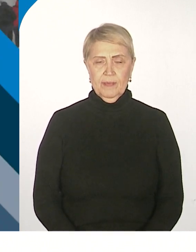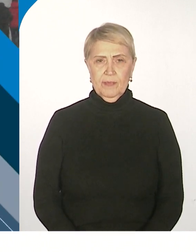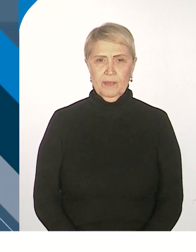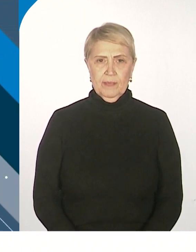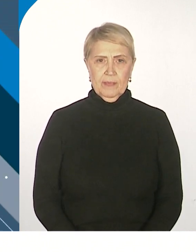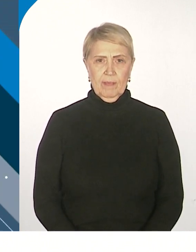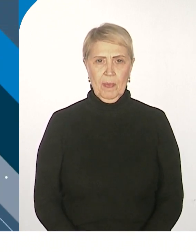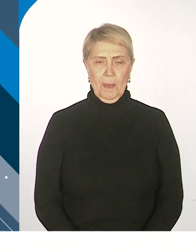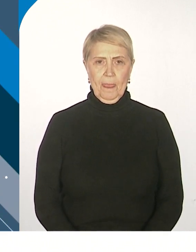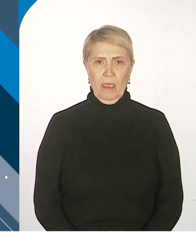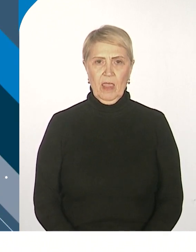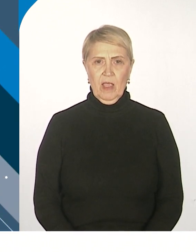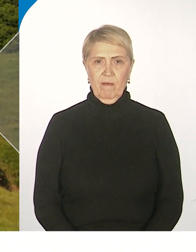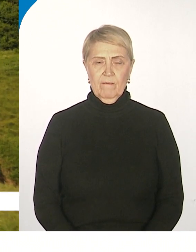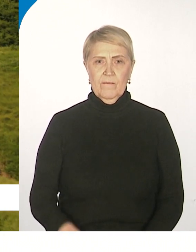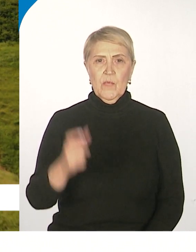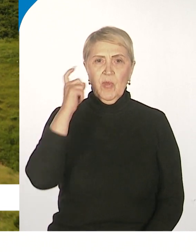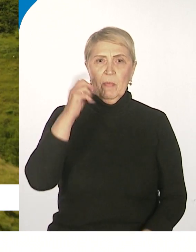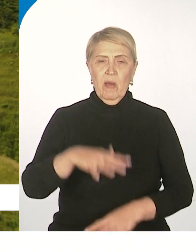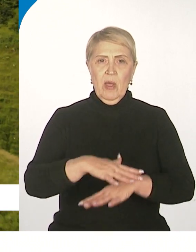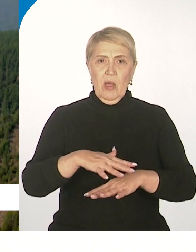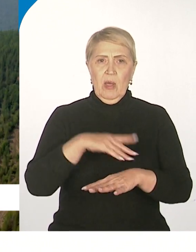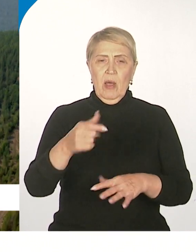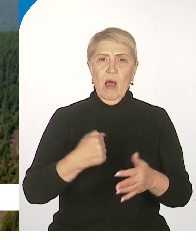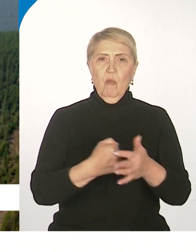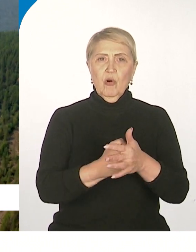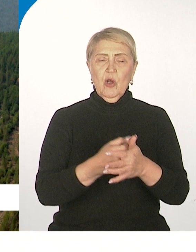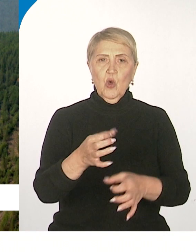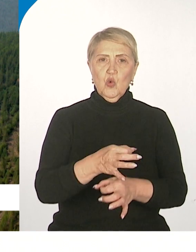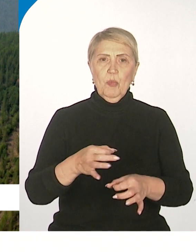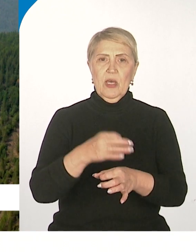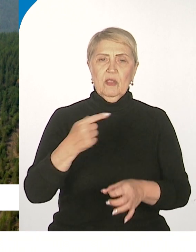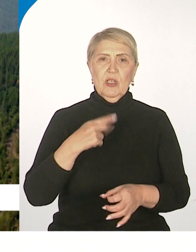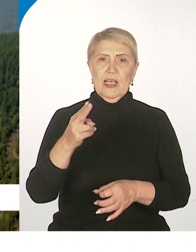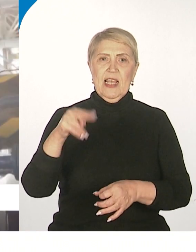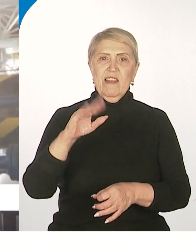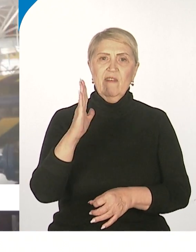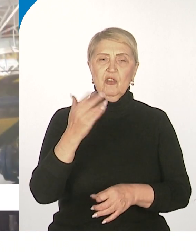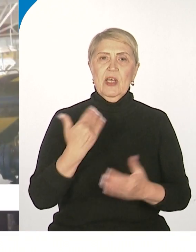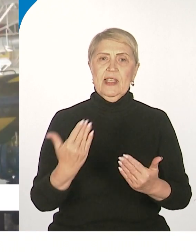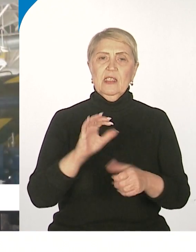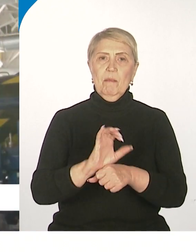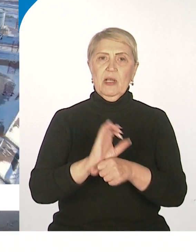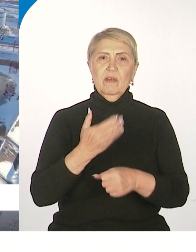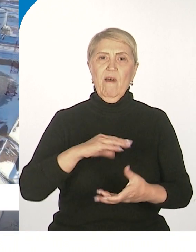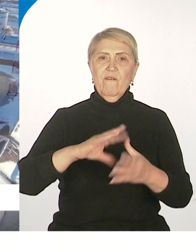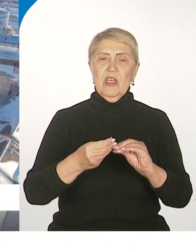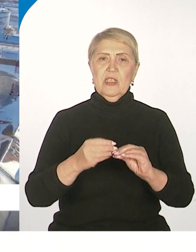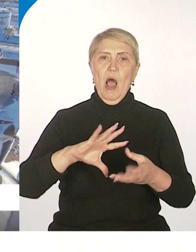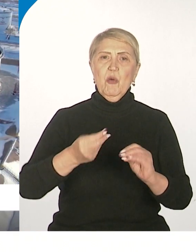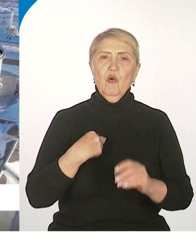Смотри Хабаровск. Хабаровский край – опорный субъект Дальнего Востока. Здесь производится почти весь объем